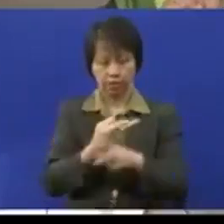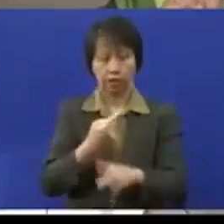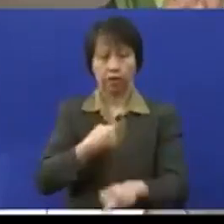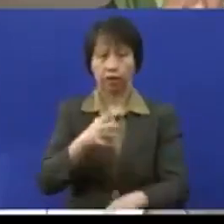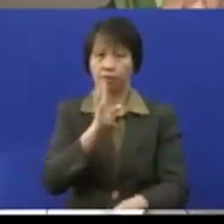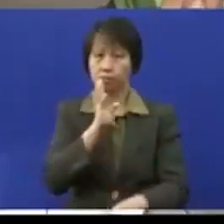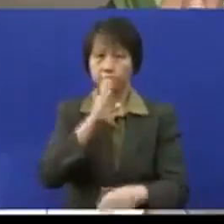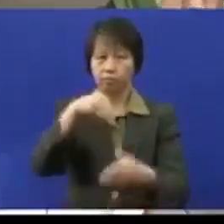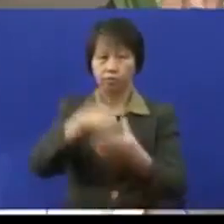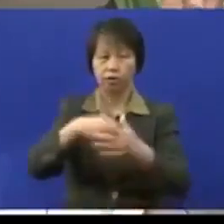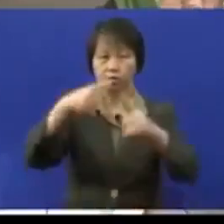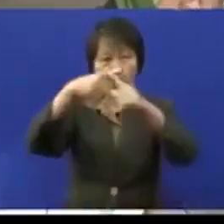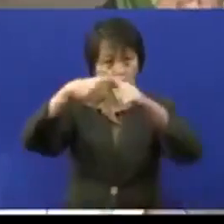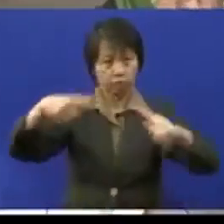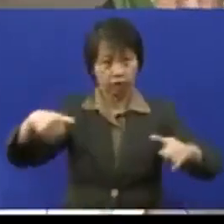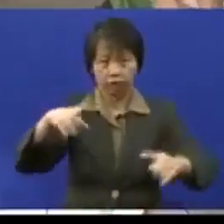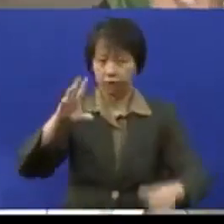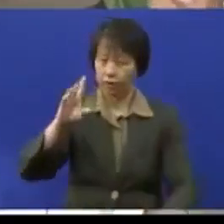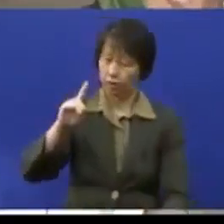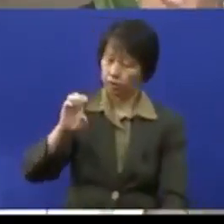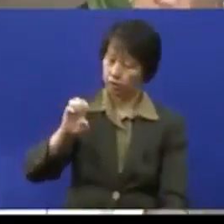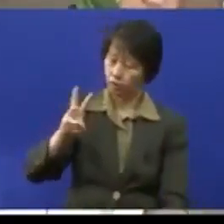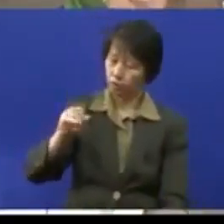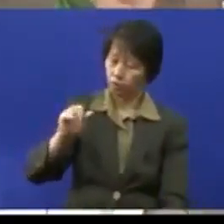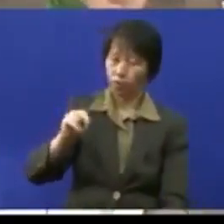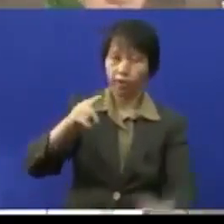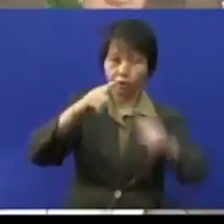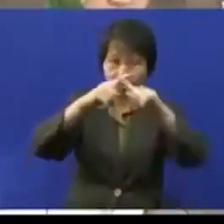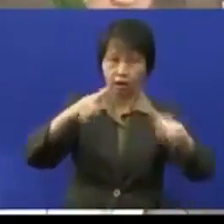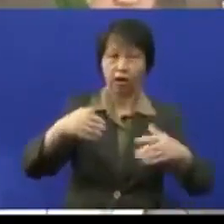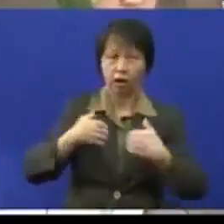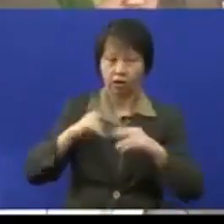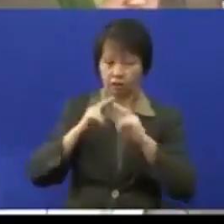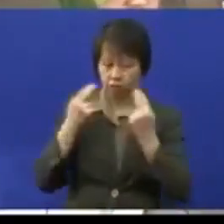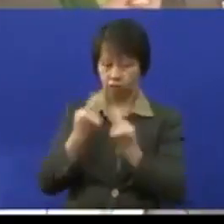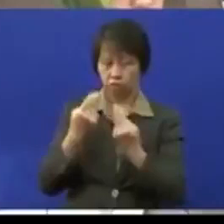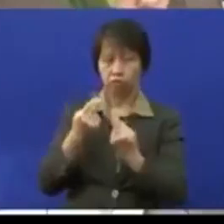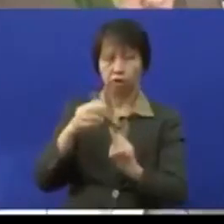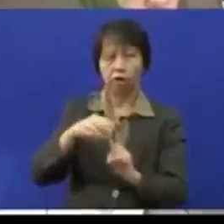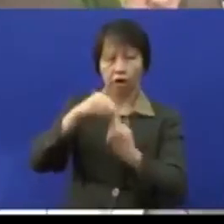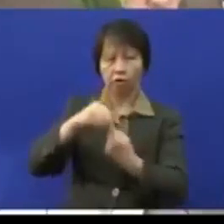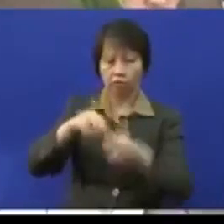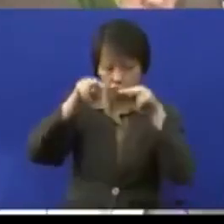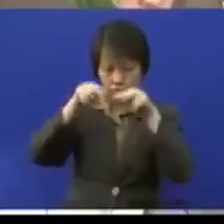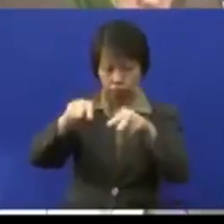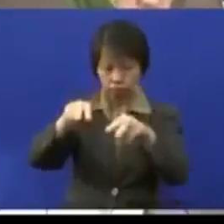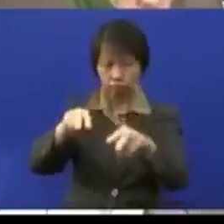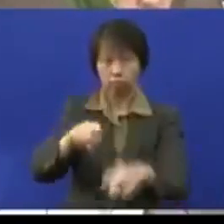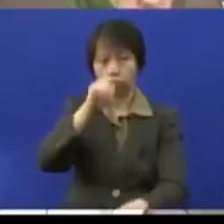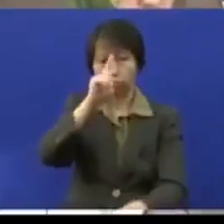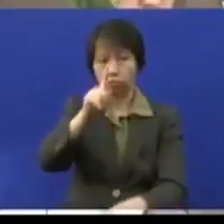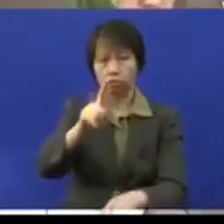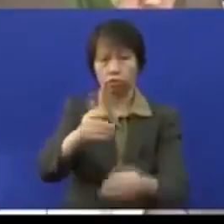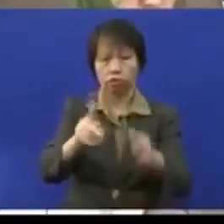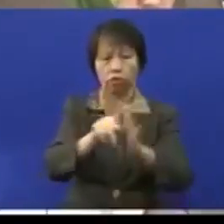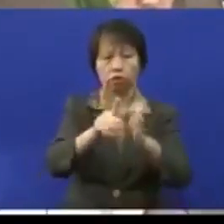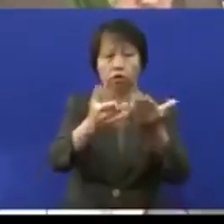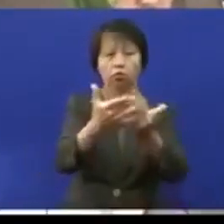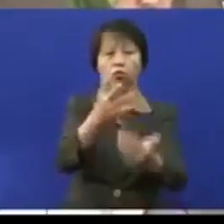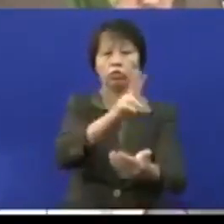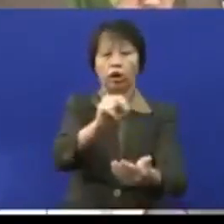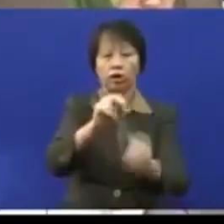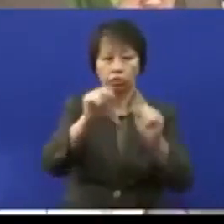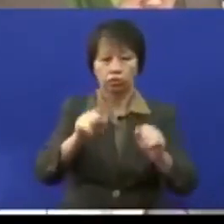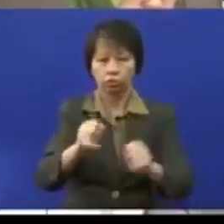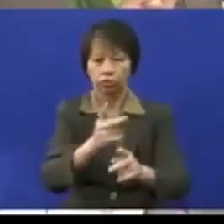seorang dewan supaya diujudkan satu unit khas pemantauan untuk memastikan bahawa kemudahan awam ini dapat disediakan